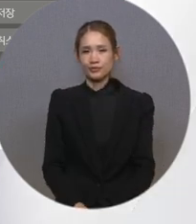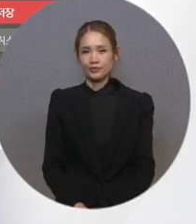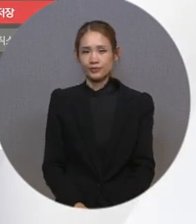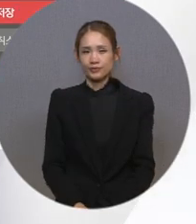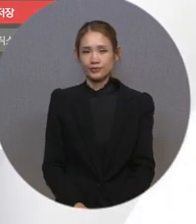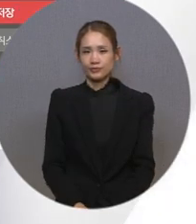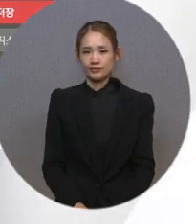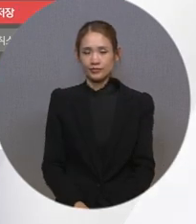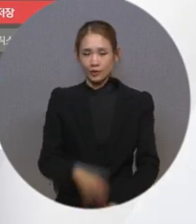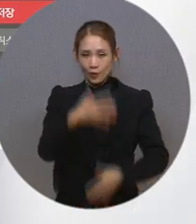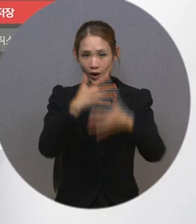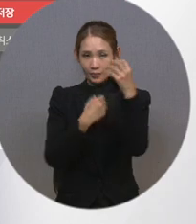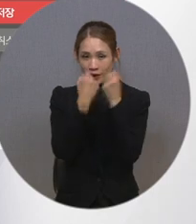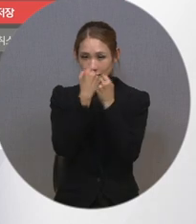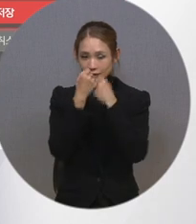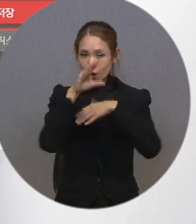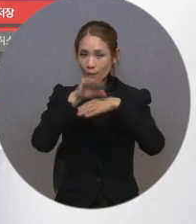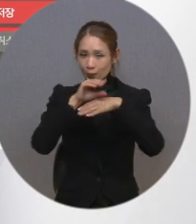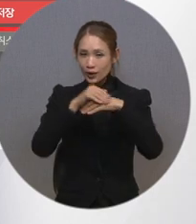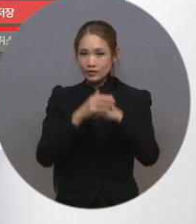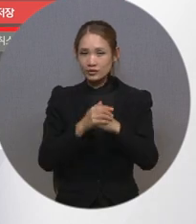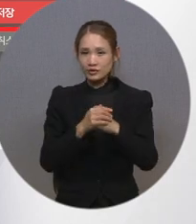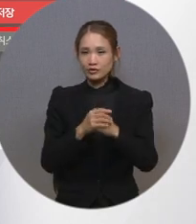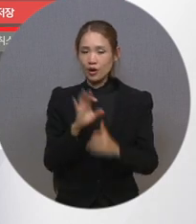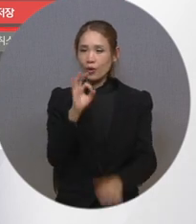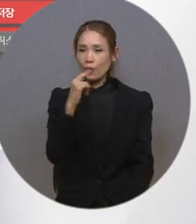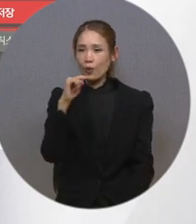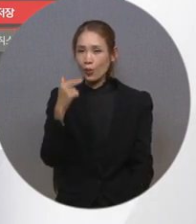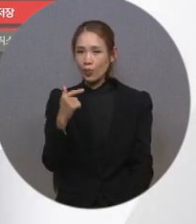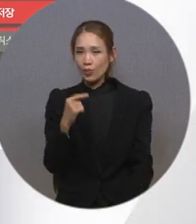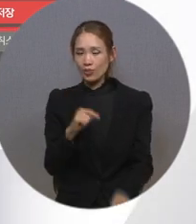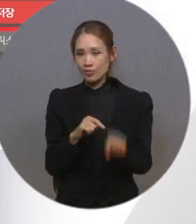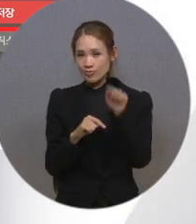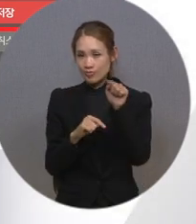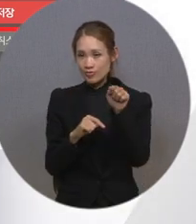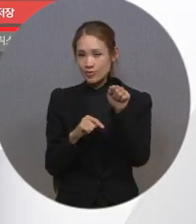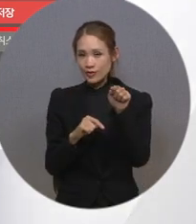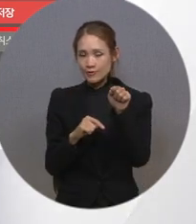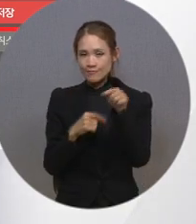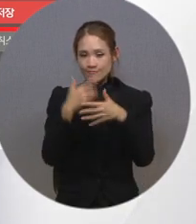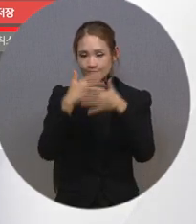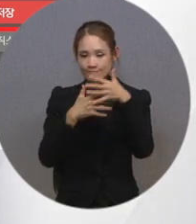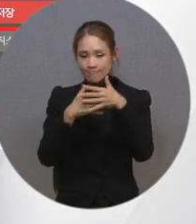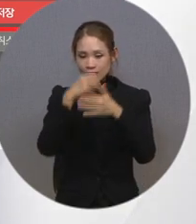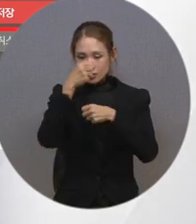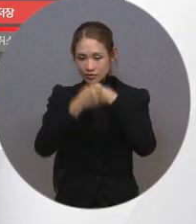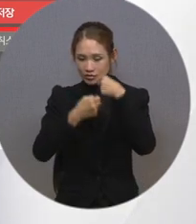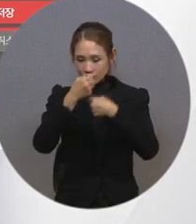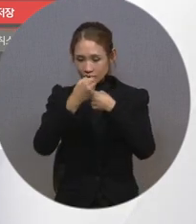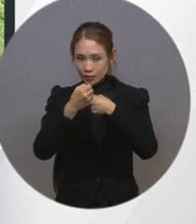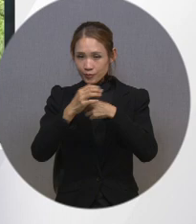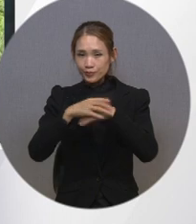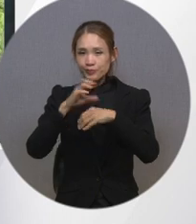화면 해설 방송 설정에서 오늘 선택해 주시면 화면 해설 방송을 켤 수 있습니다.